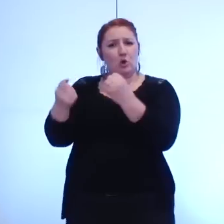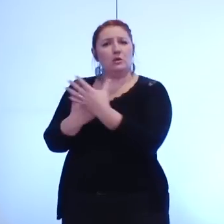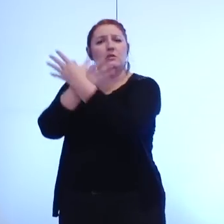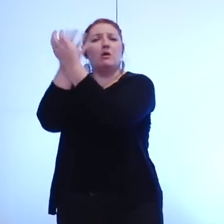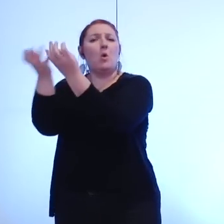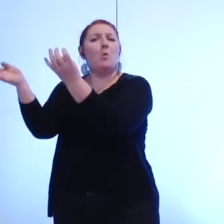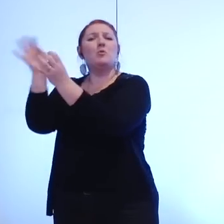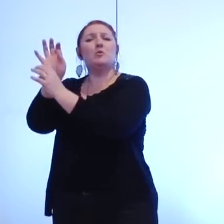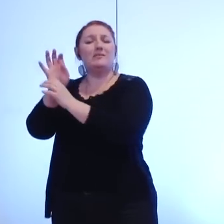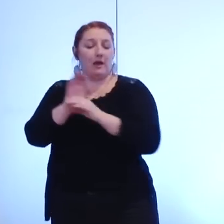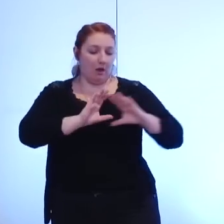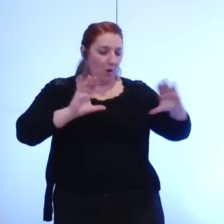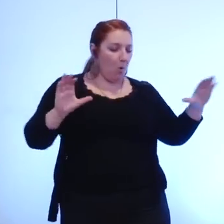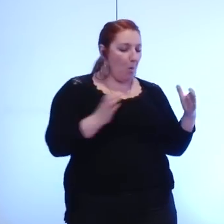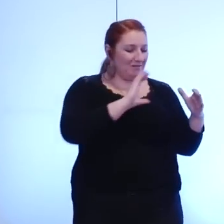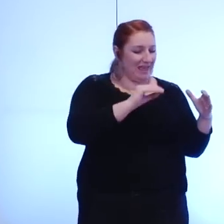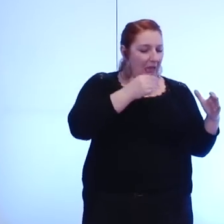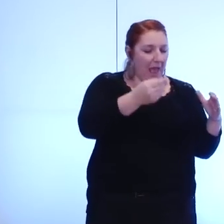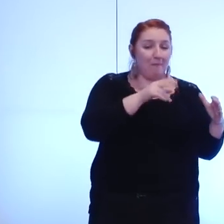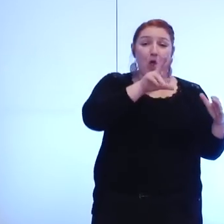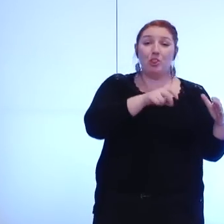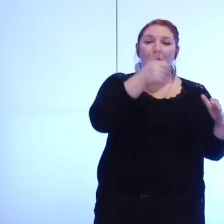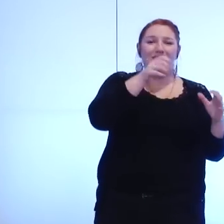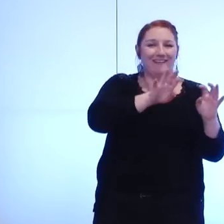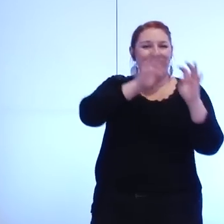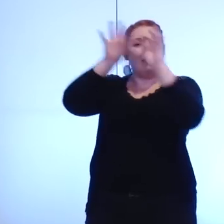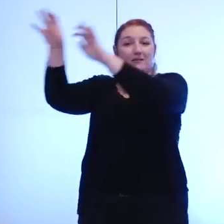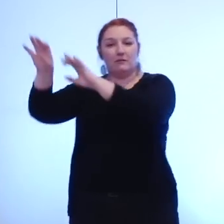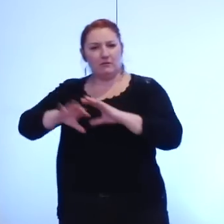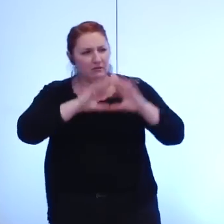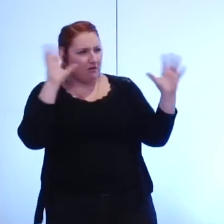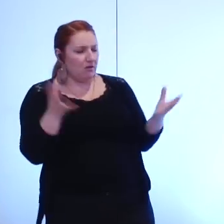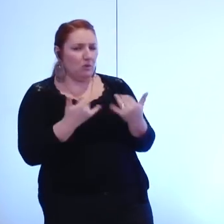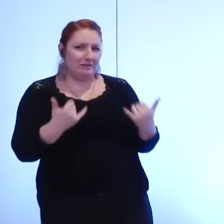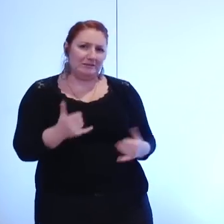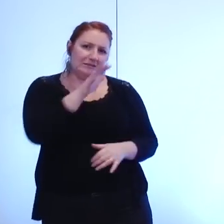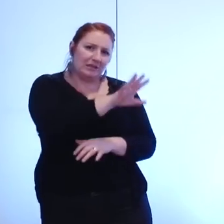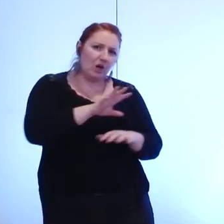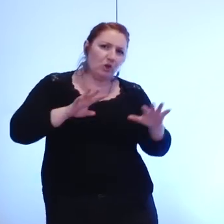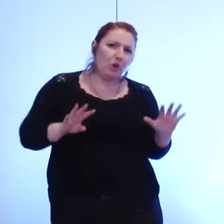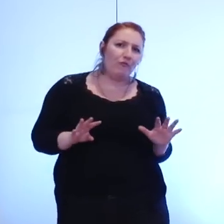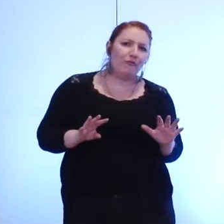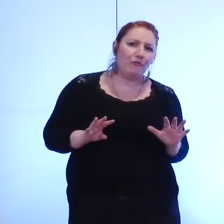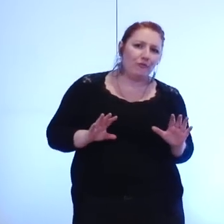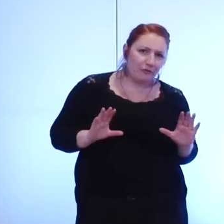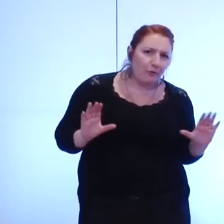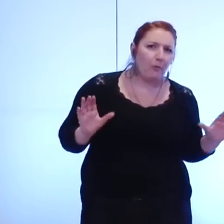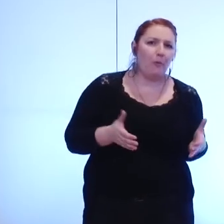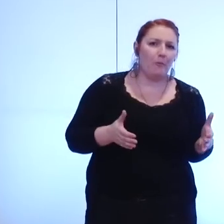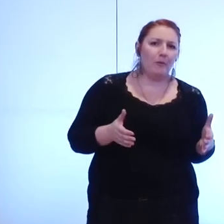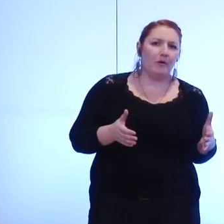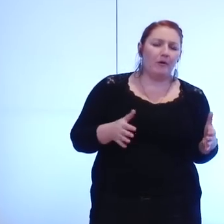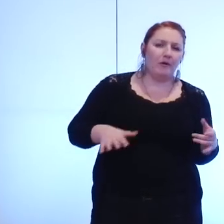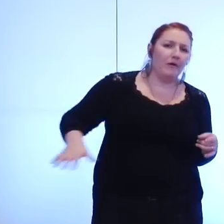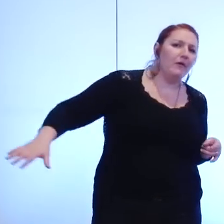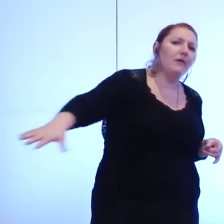de notre groupe conseil municipal on est 59 et il est essentiel que chacun des